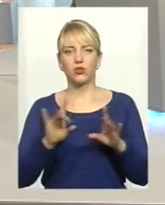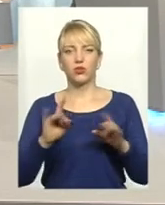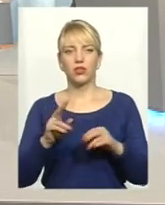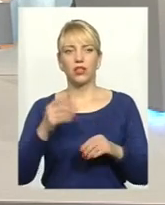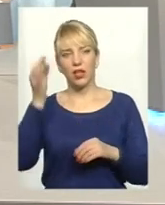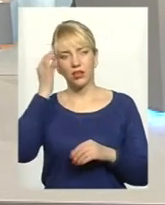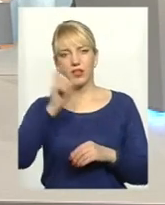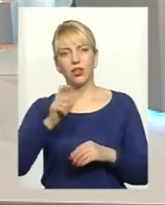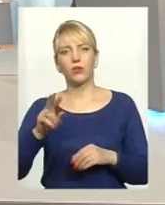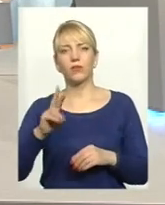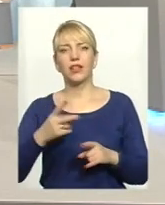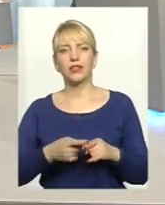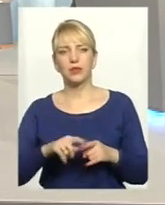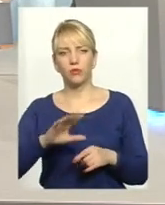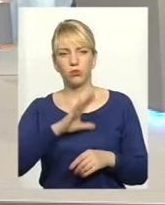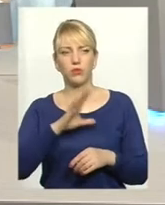як це все відбувалося,